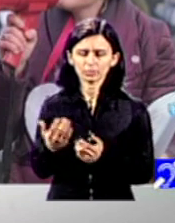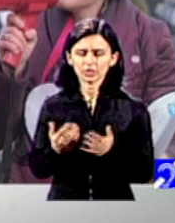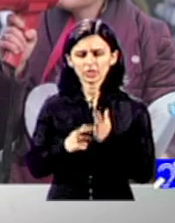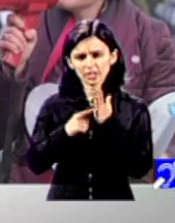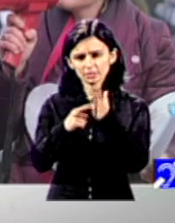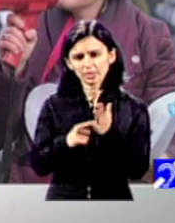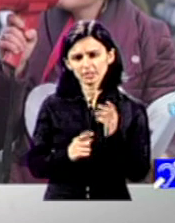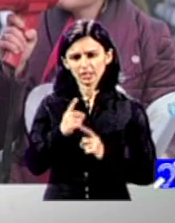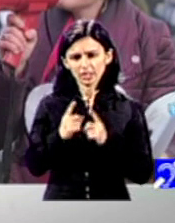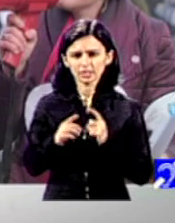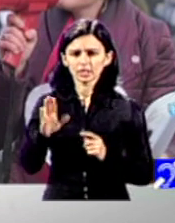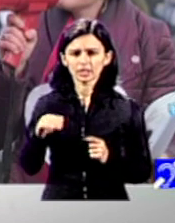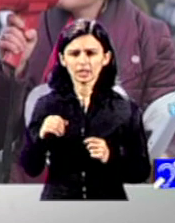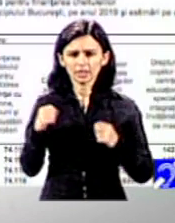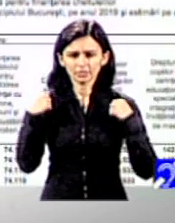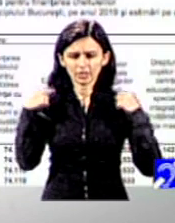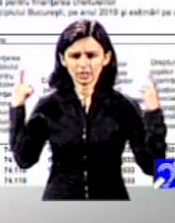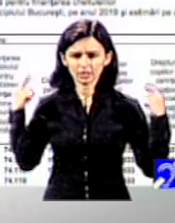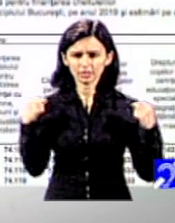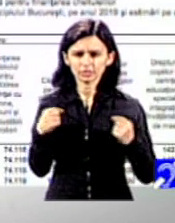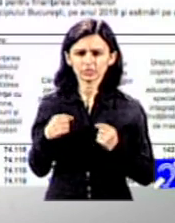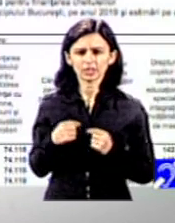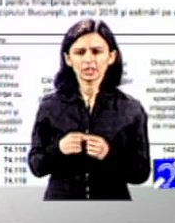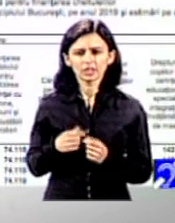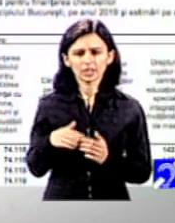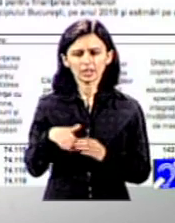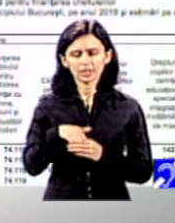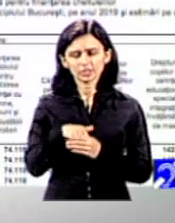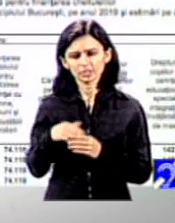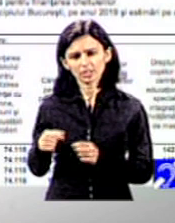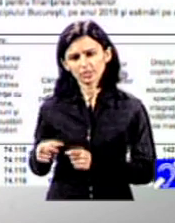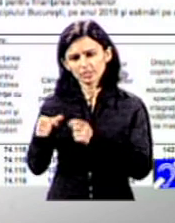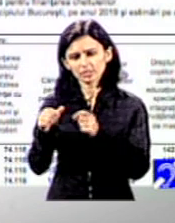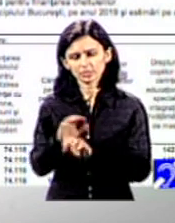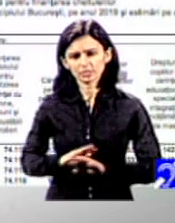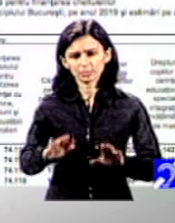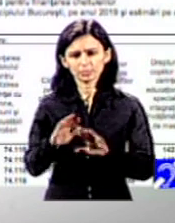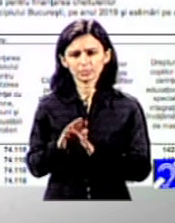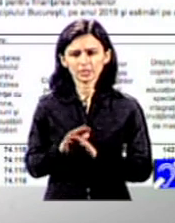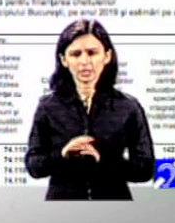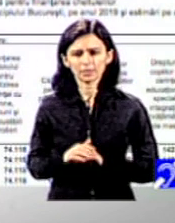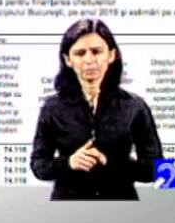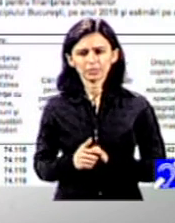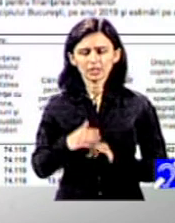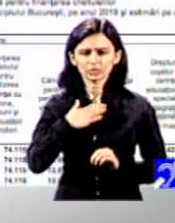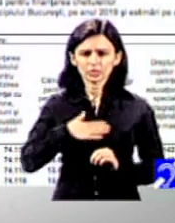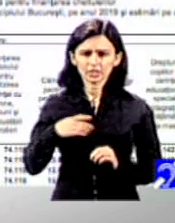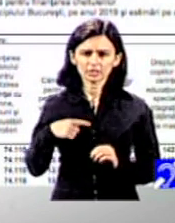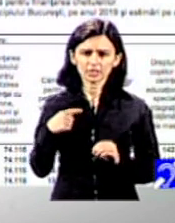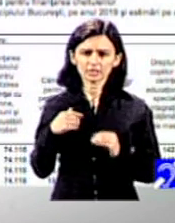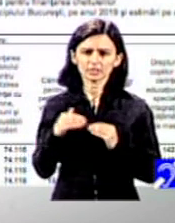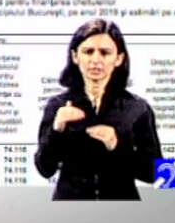că, chiar dacă, să zicem, ai avea îngeri în slujba unei instituții publice, tentația este tot să-ți crești activitatea, nu să-ți